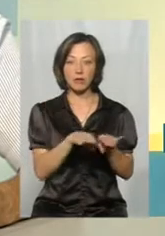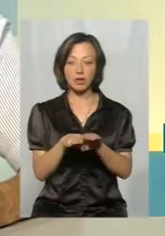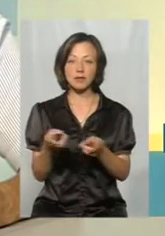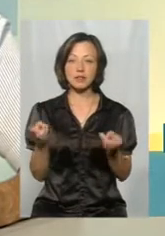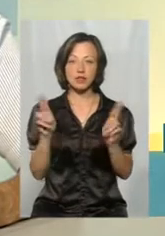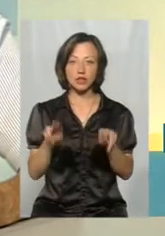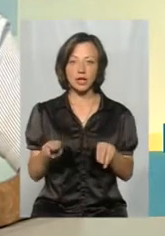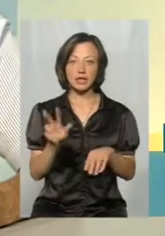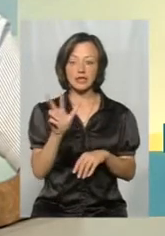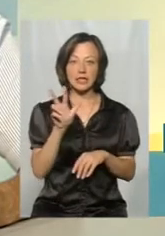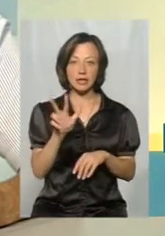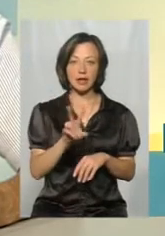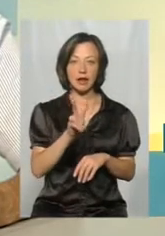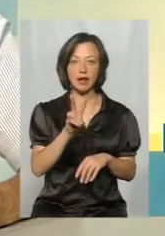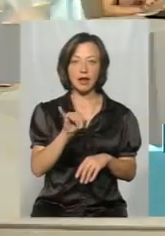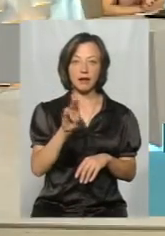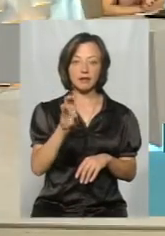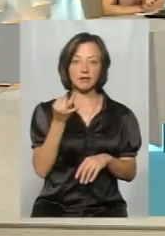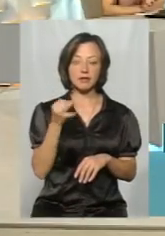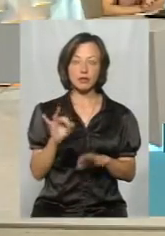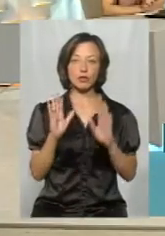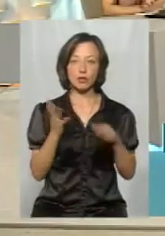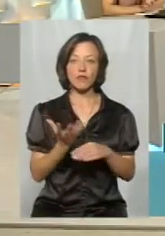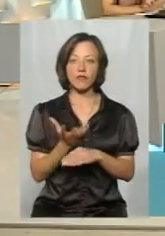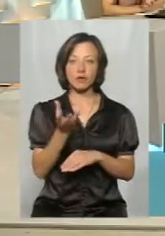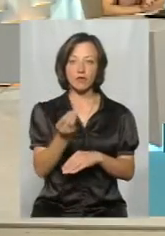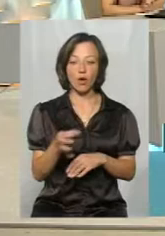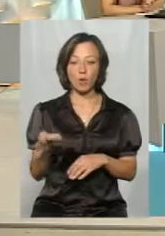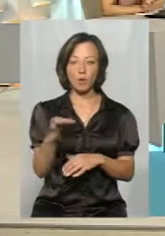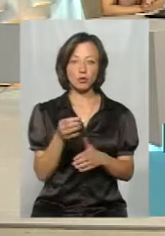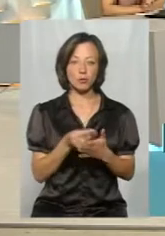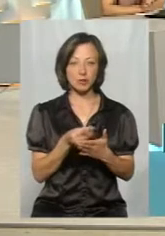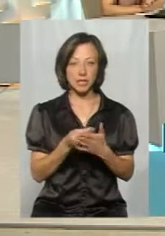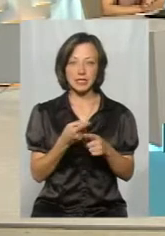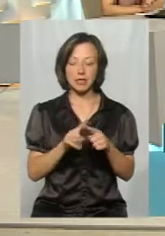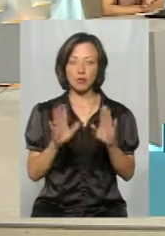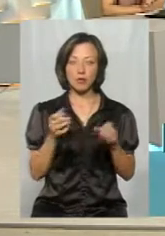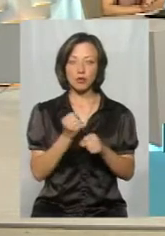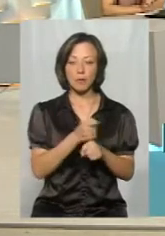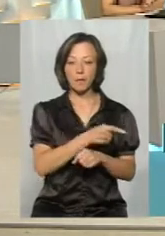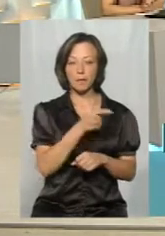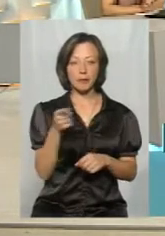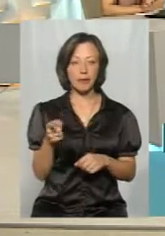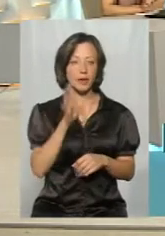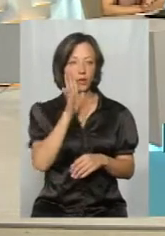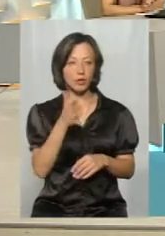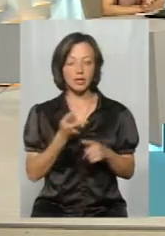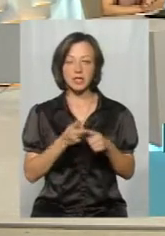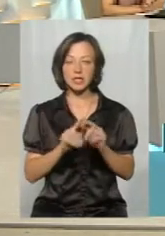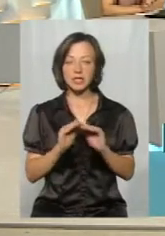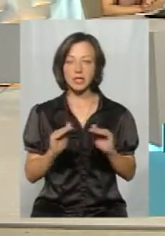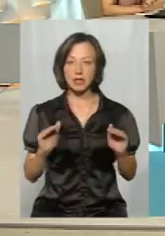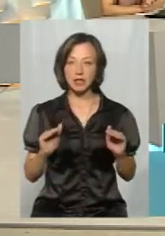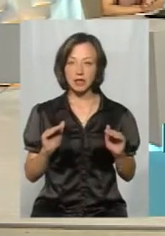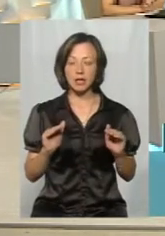залишаються ці три в ліцеї, які будуть фінансуватися з обласного бюджету. Це буде зроблено на протязі п'яти років. І ці дітки, якби